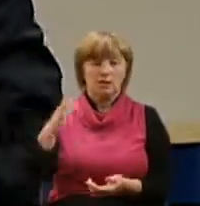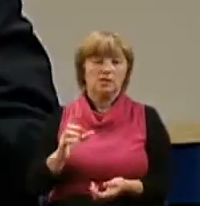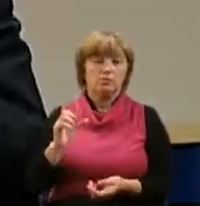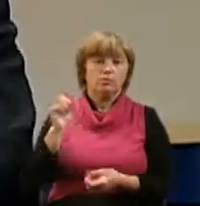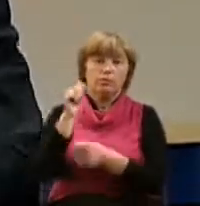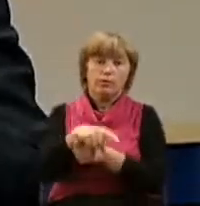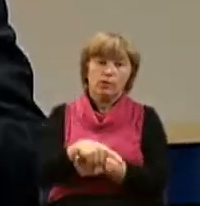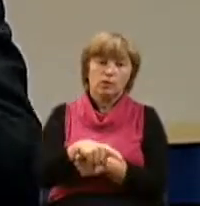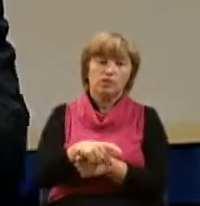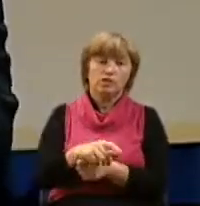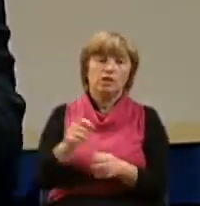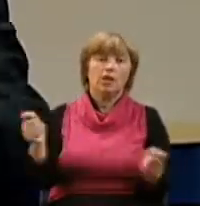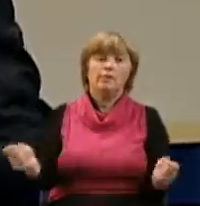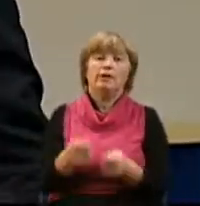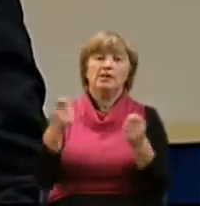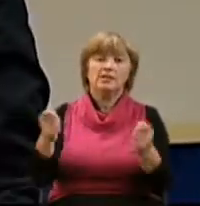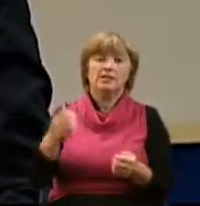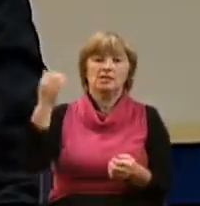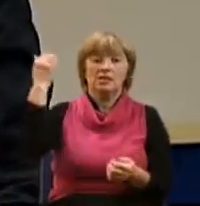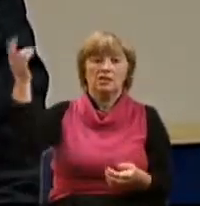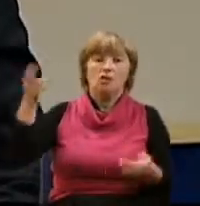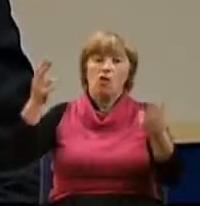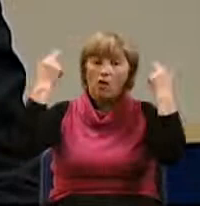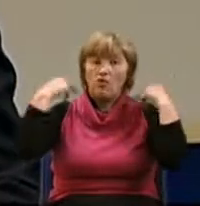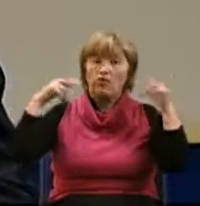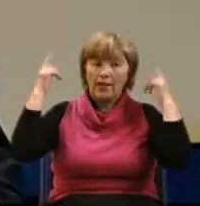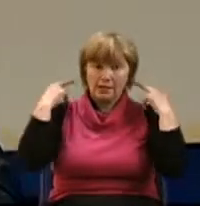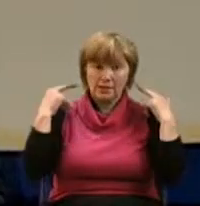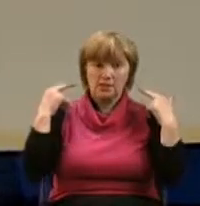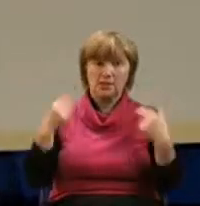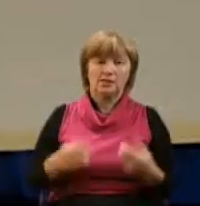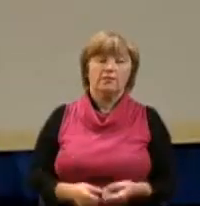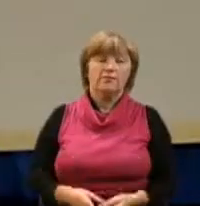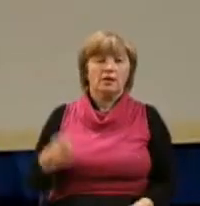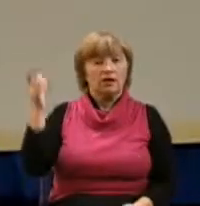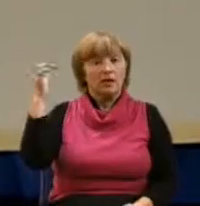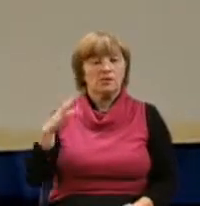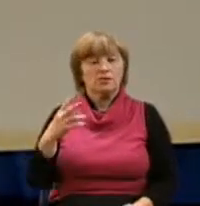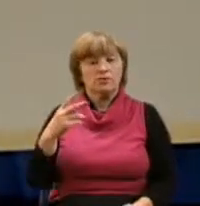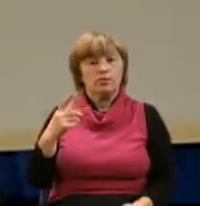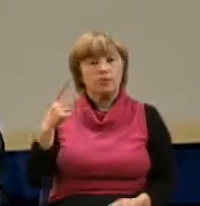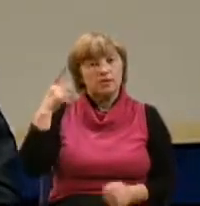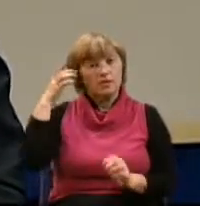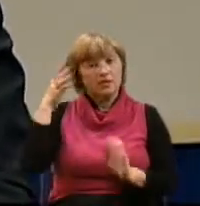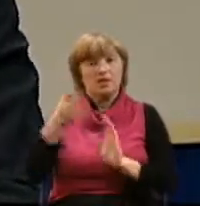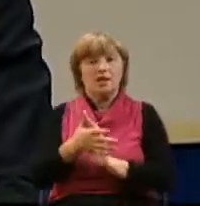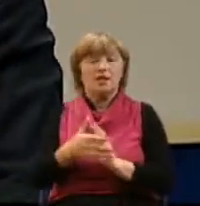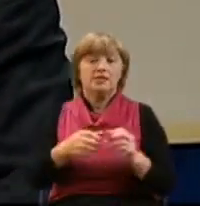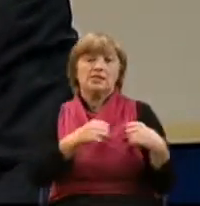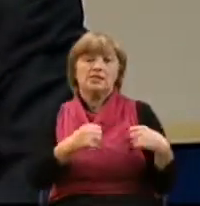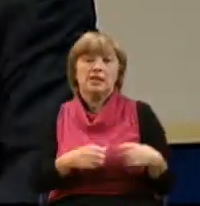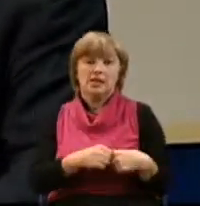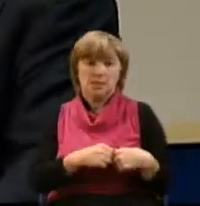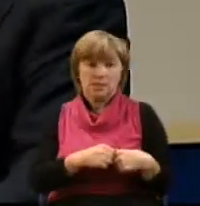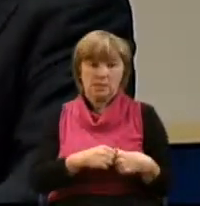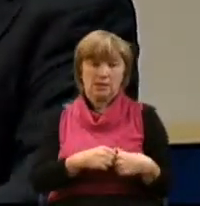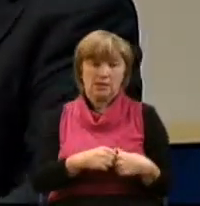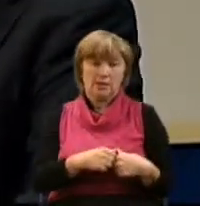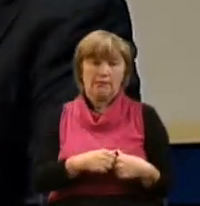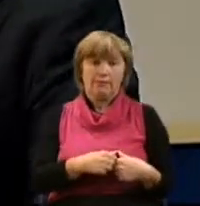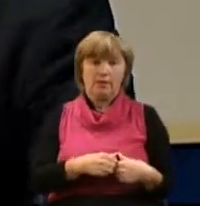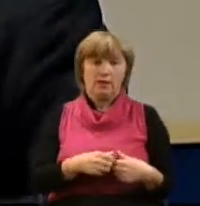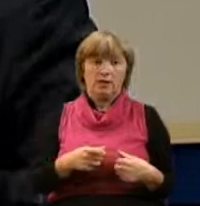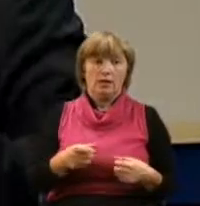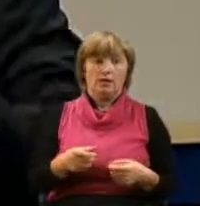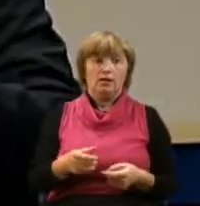ему пасти его овец. Мы знаем, что Господь сердцеведец. Это был тот момент, когда Господь,